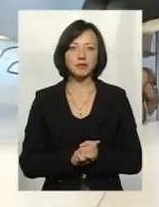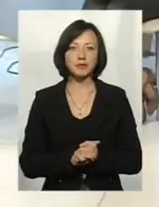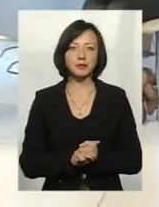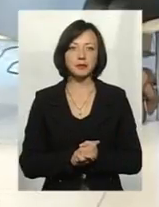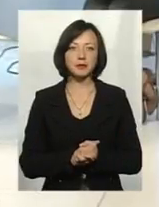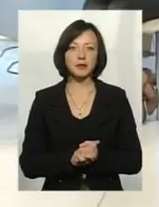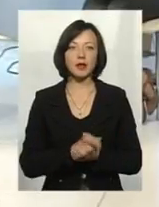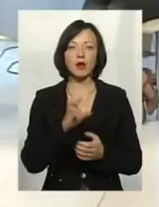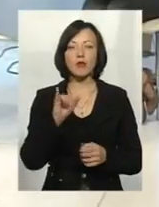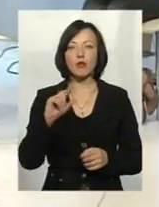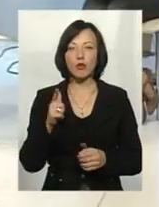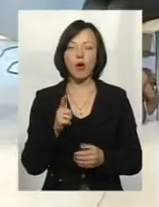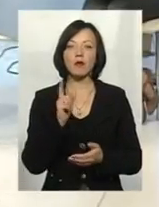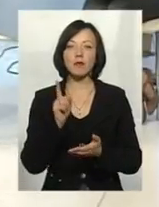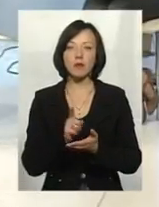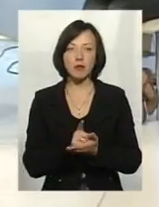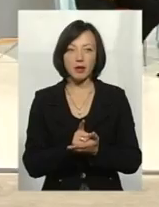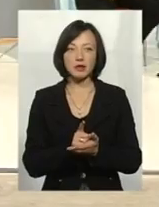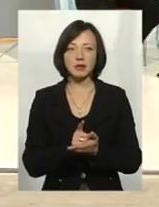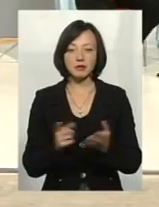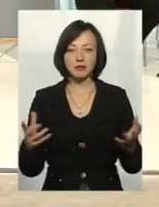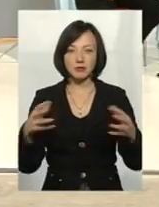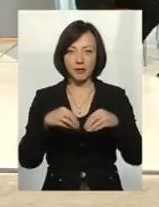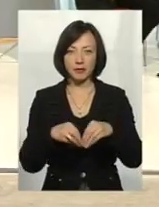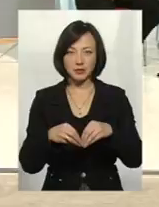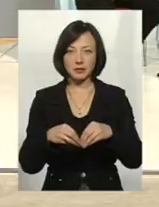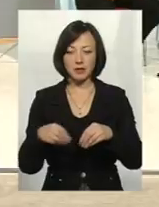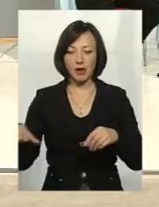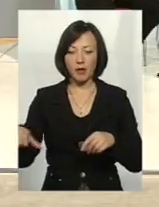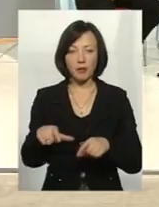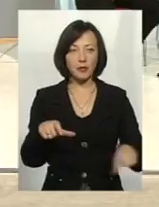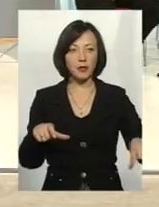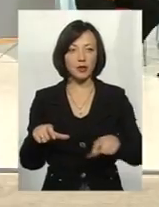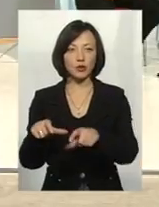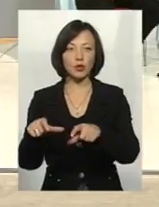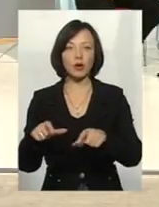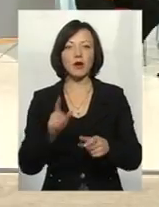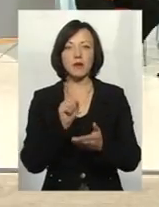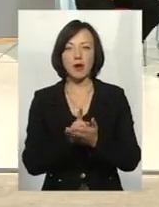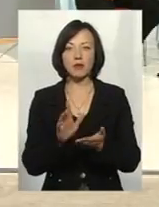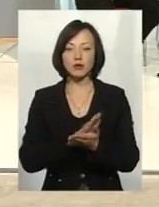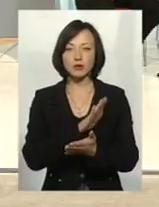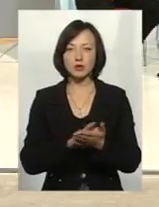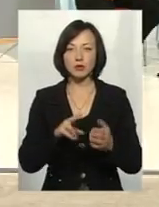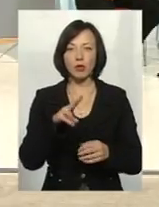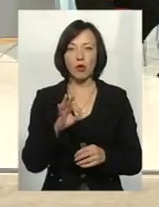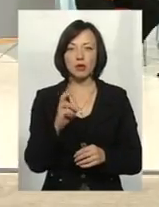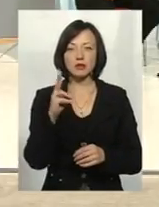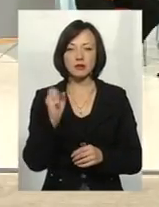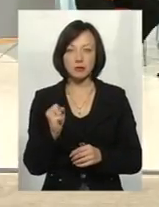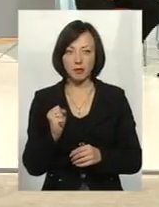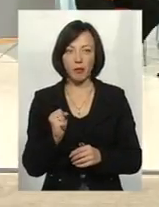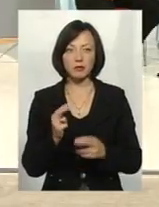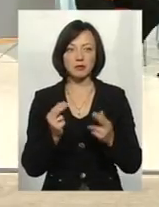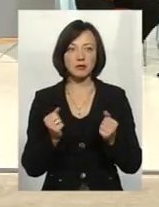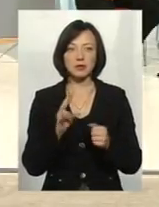Південний Бог має живитися тими протоками. Маємо плоску розчищали, так? Минулого року розчищали. Плоску?